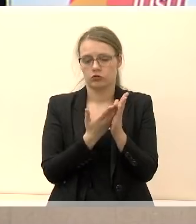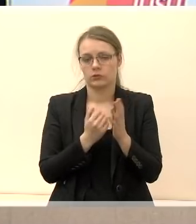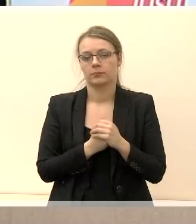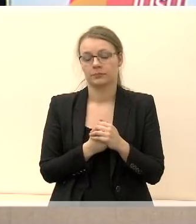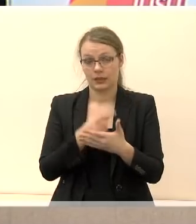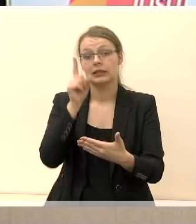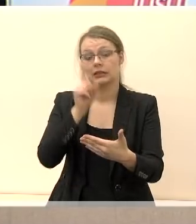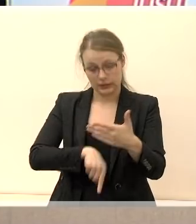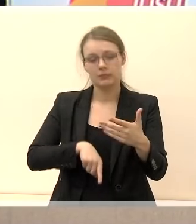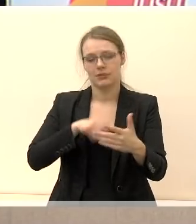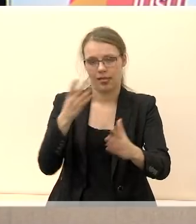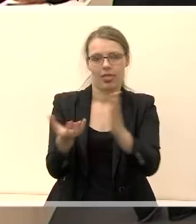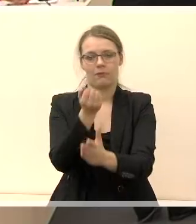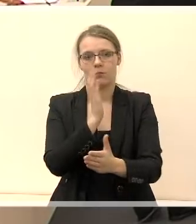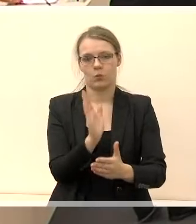įgyvendinti.